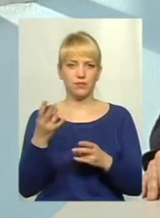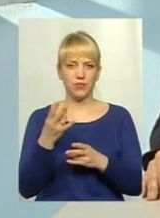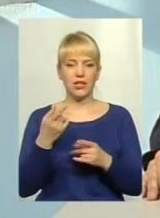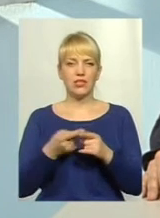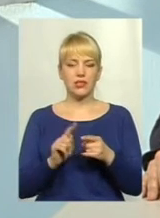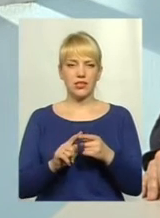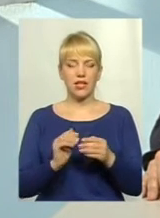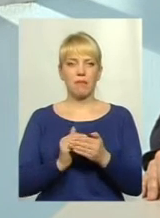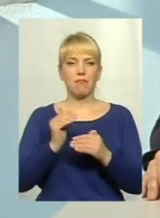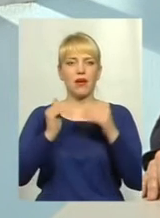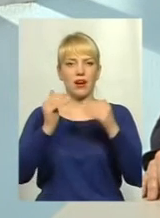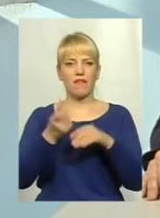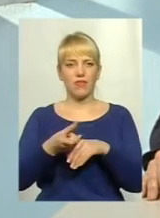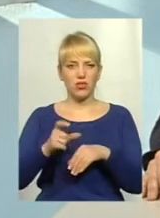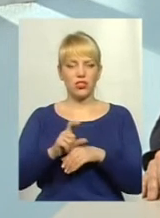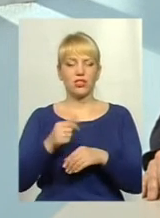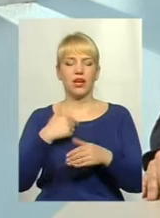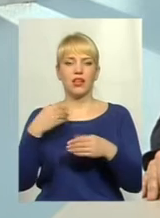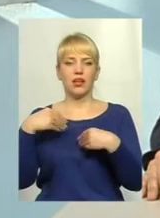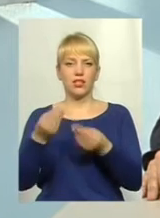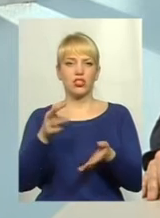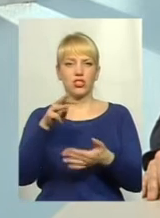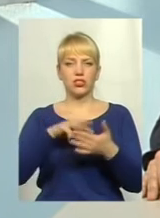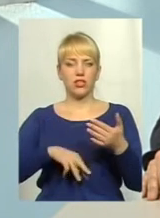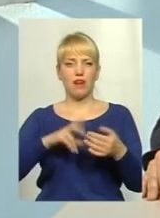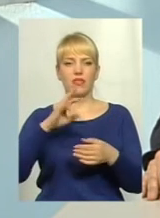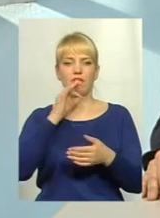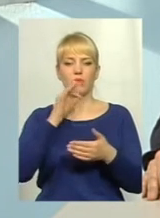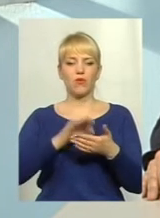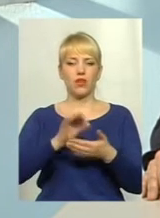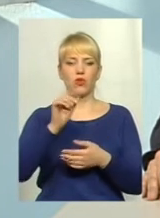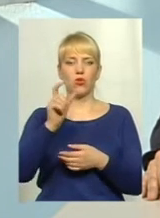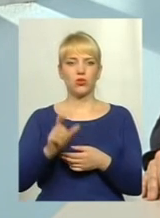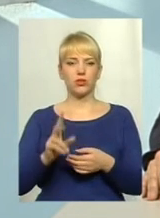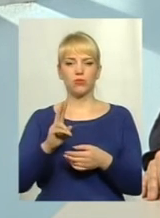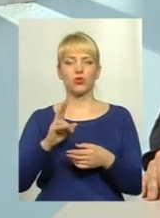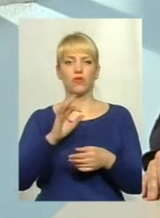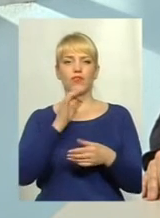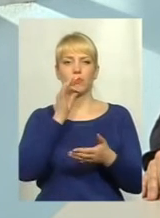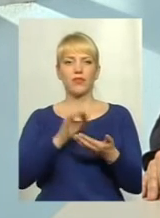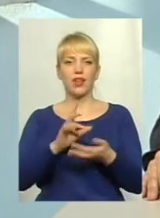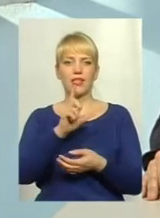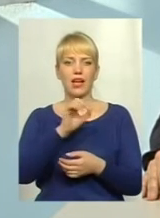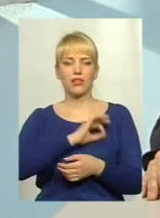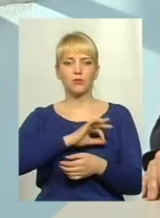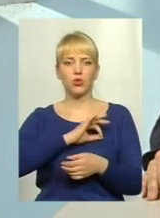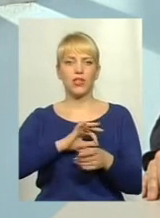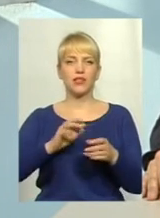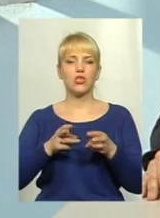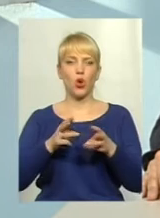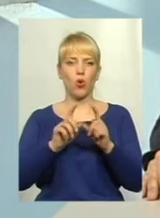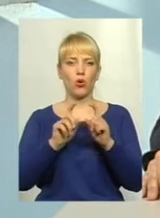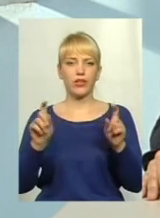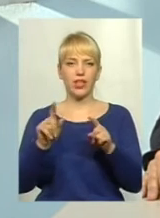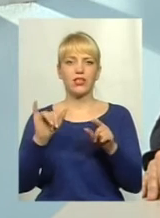адміністративний штраф на посадову особу, яка відповідальна за експлуатацію котельні, а також вживається заходи для розрахунку